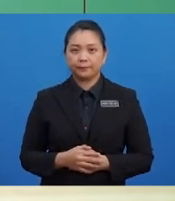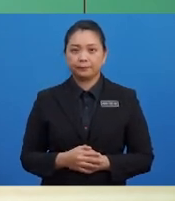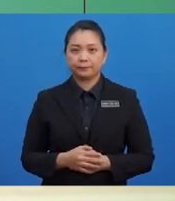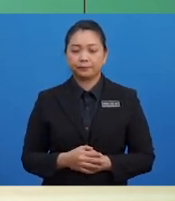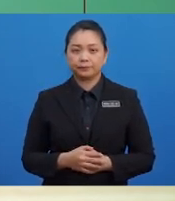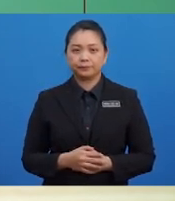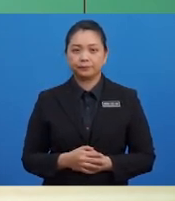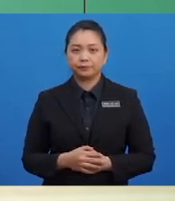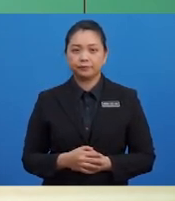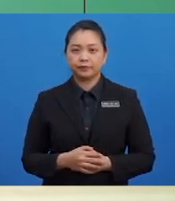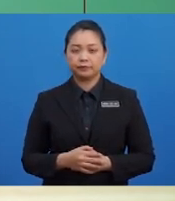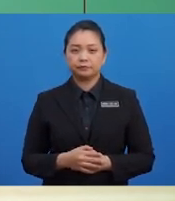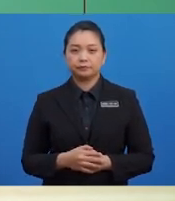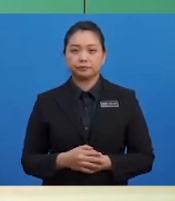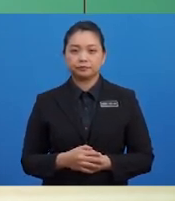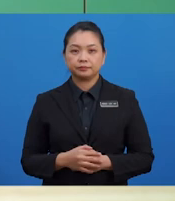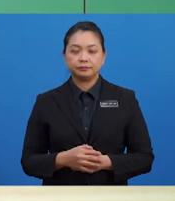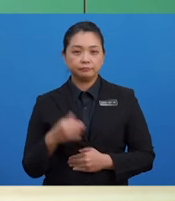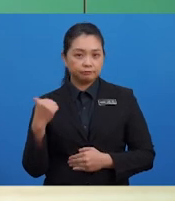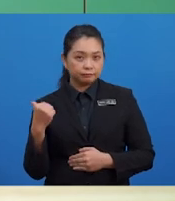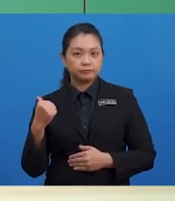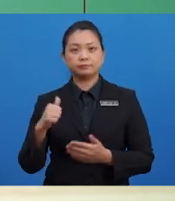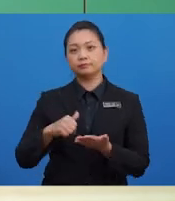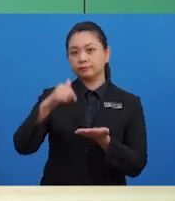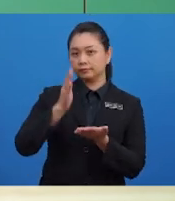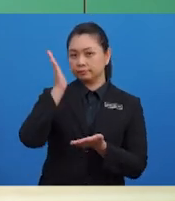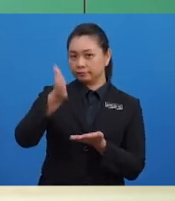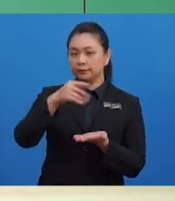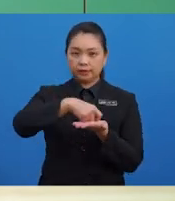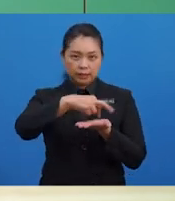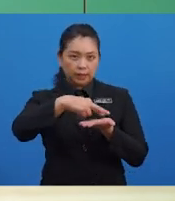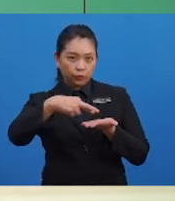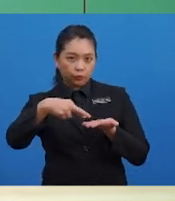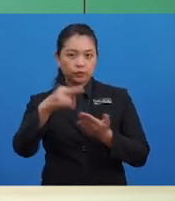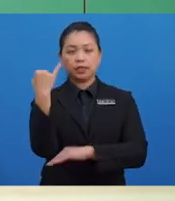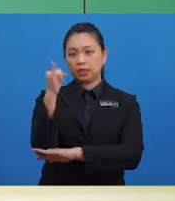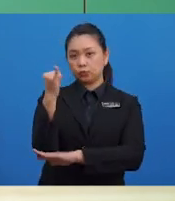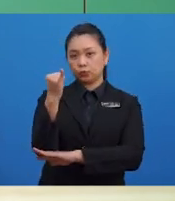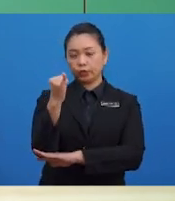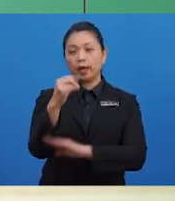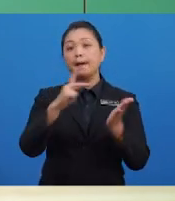Inilah yang akan direkodkan sebagai insurans prabayar.